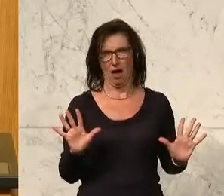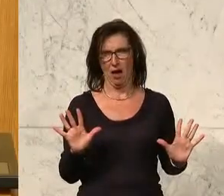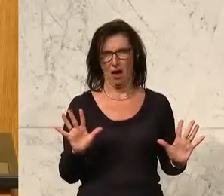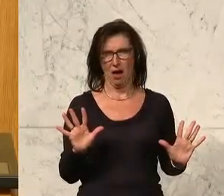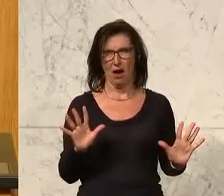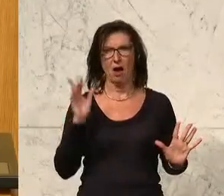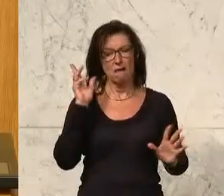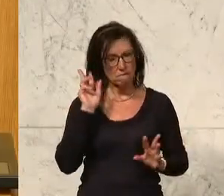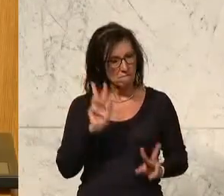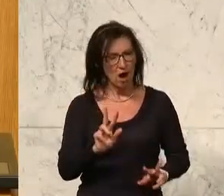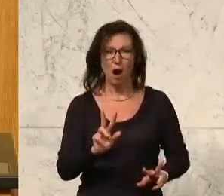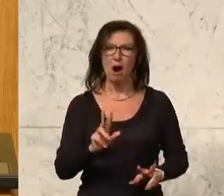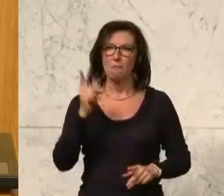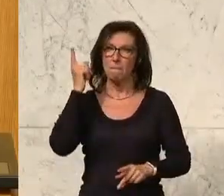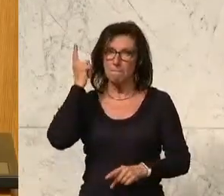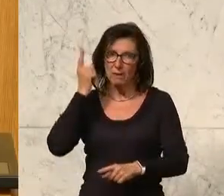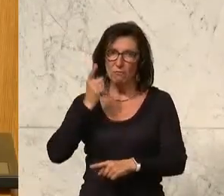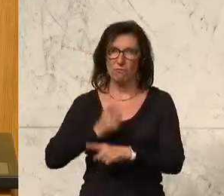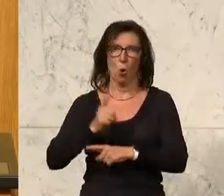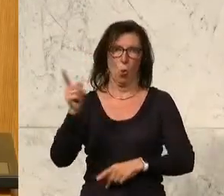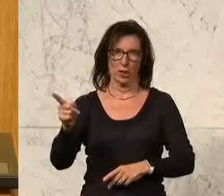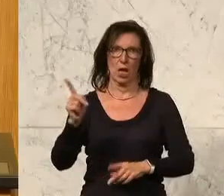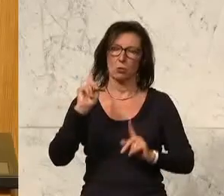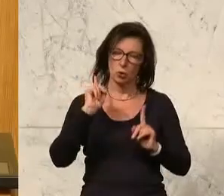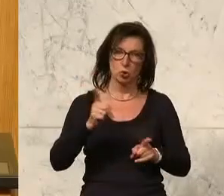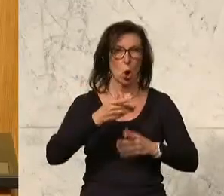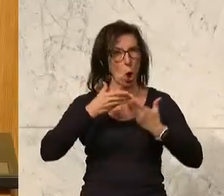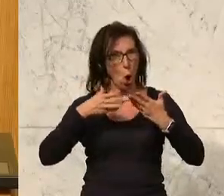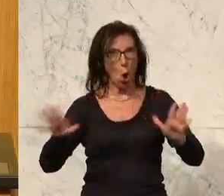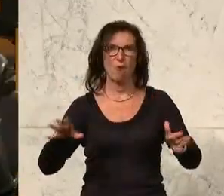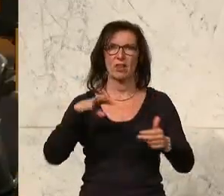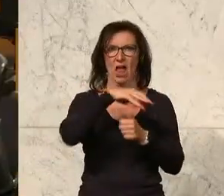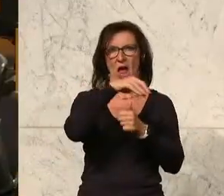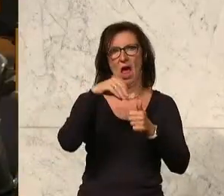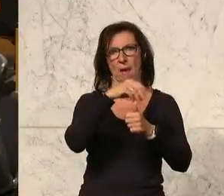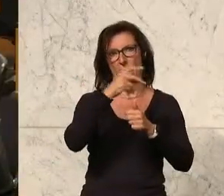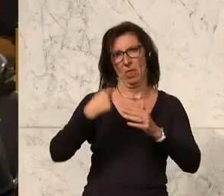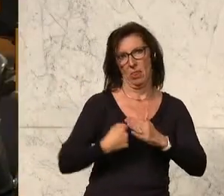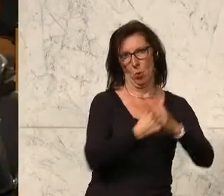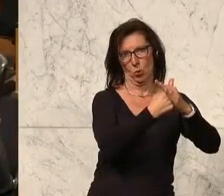verurteilen. Und sich hier wirklich auf die Seite der Armenier zu stellen. Applaus Applaus